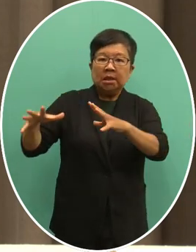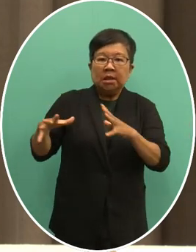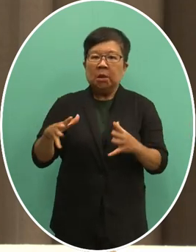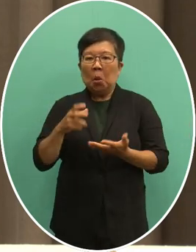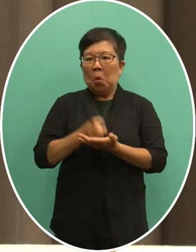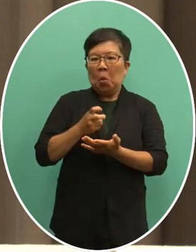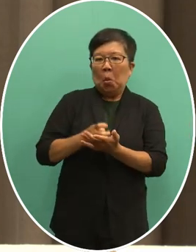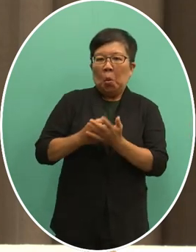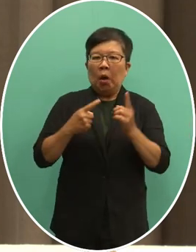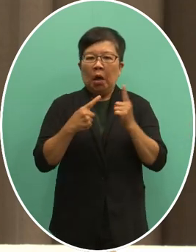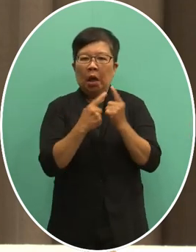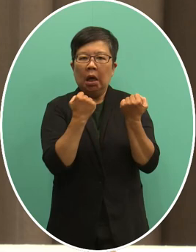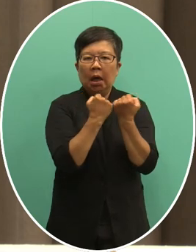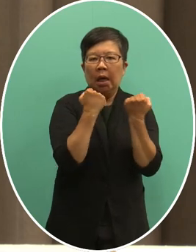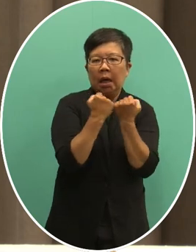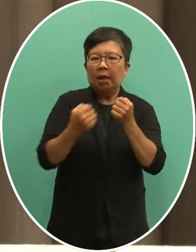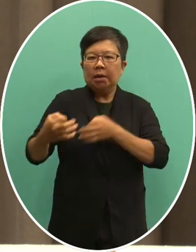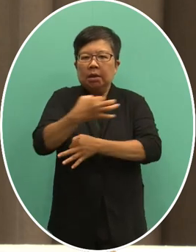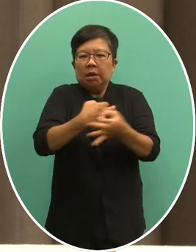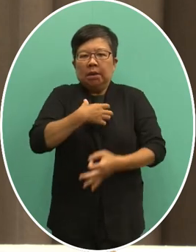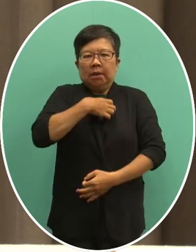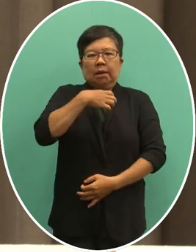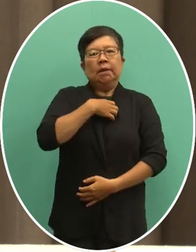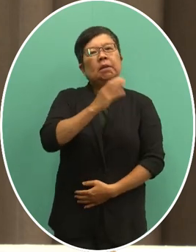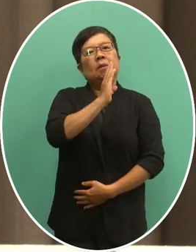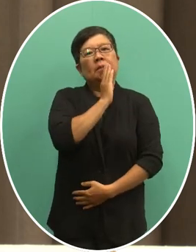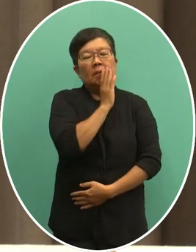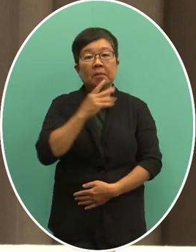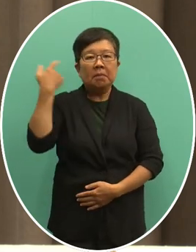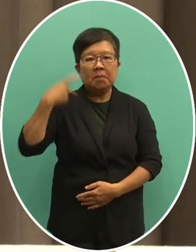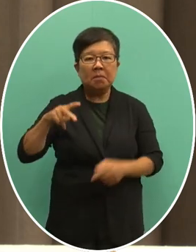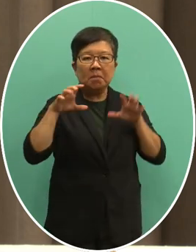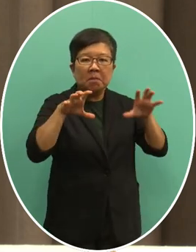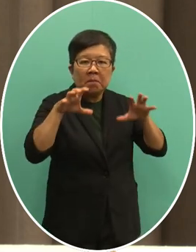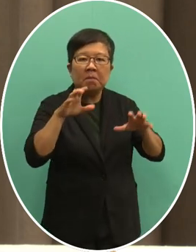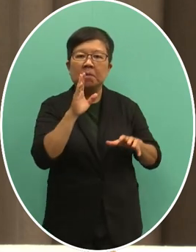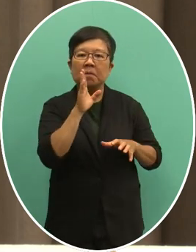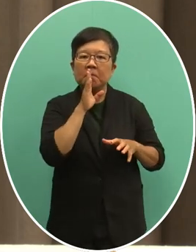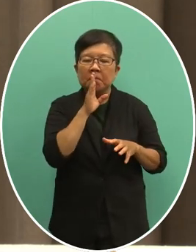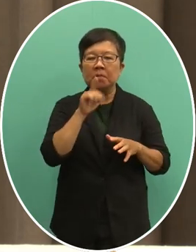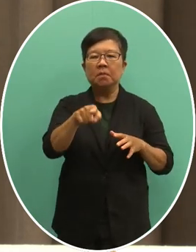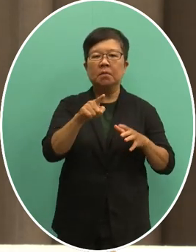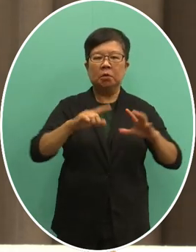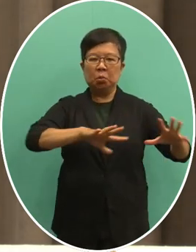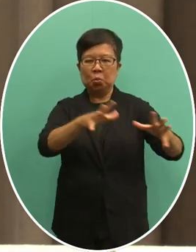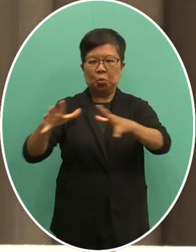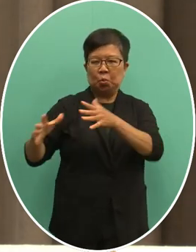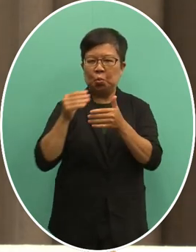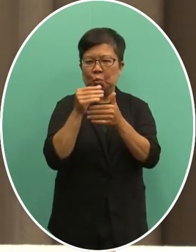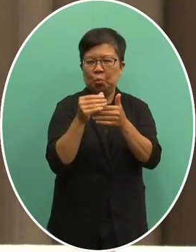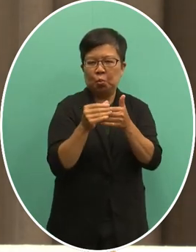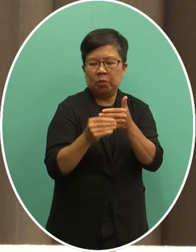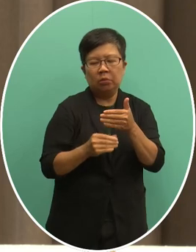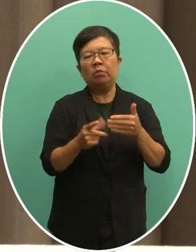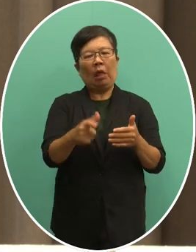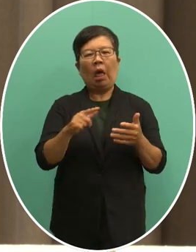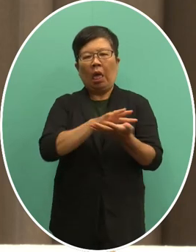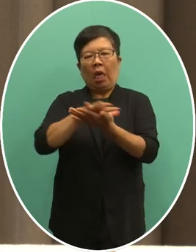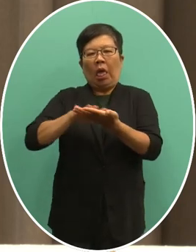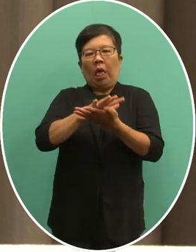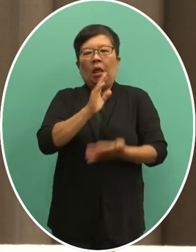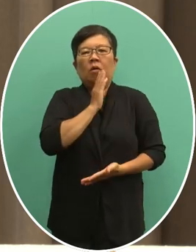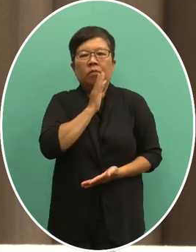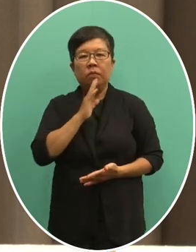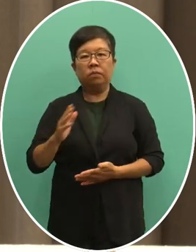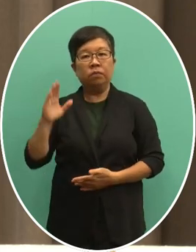的人道以及经济的危机并且威胁到以规则为基础的国际秩序俄罗斯对乌克兰发